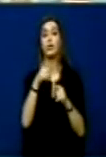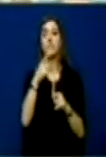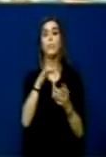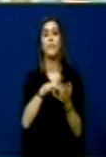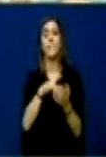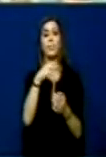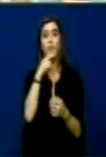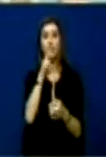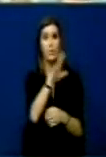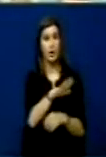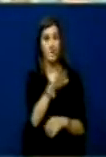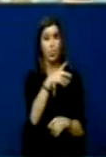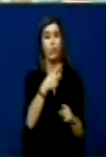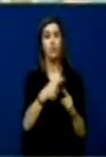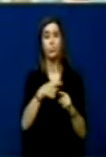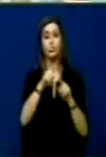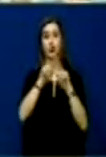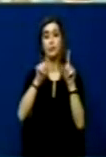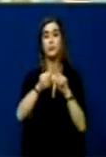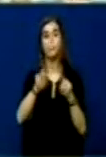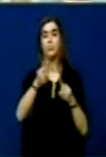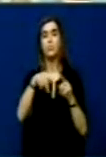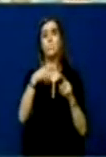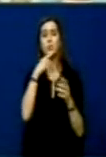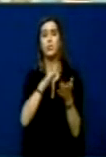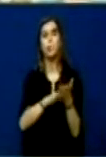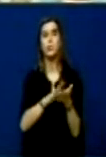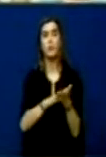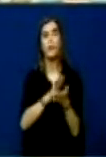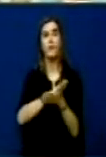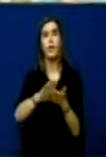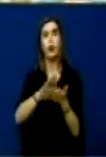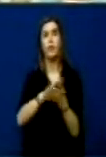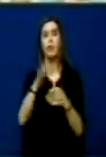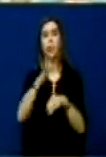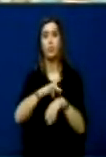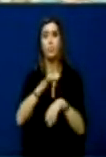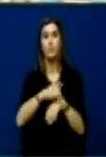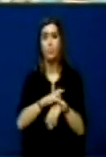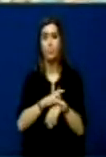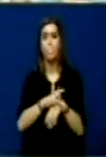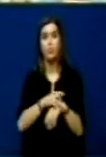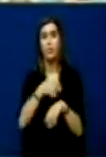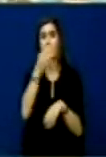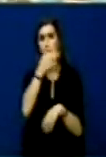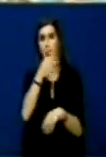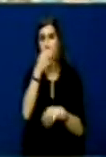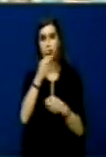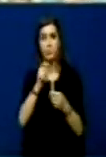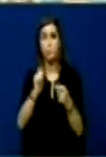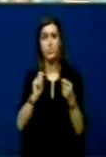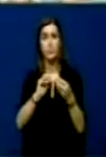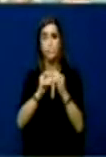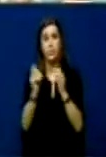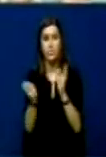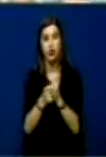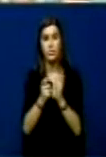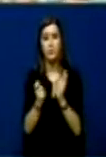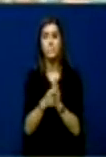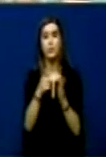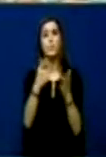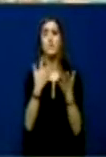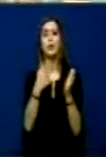amniston edhe krime të tjera, si që janë veprimtarit mjekësore ose farmaceutike, ku hapë të